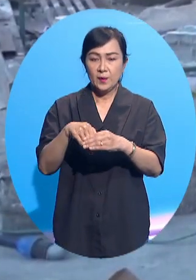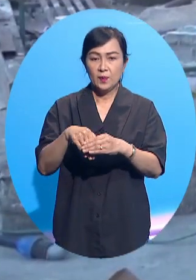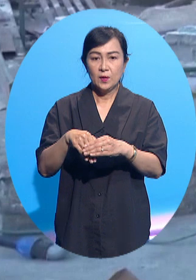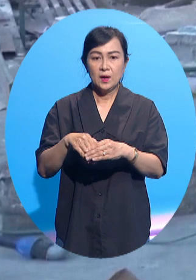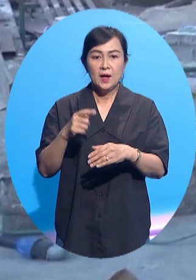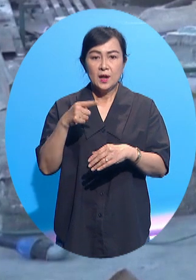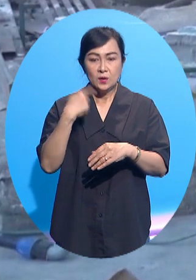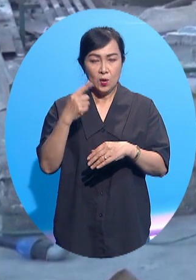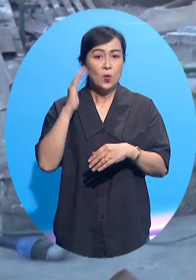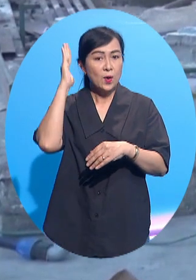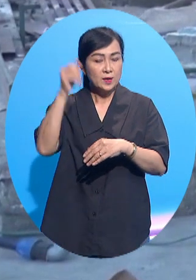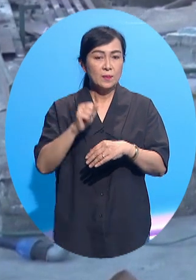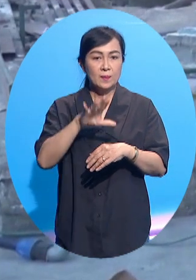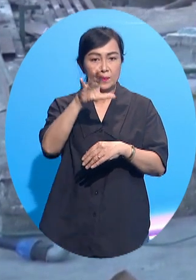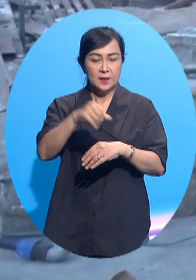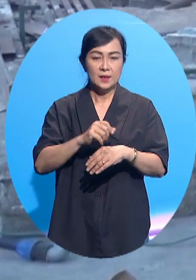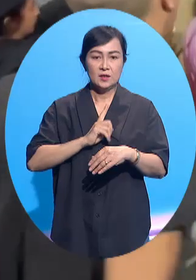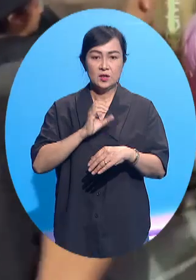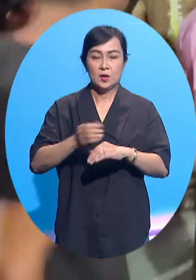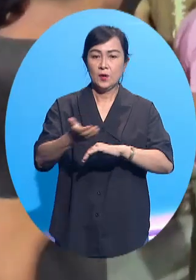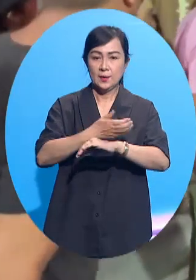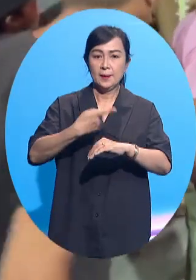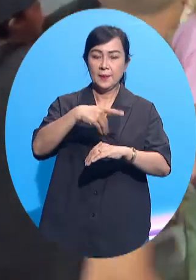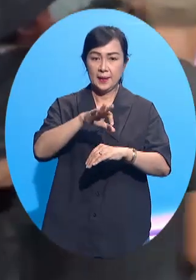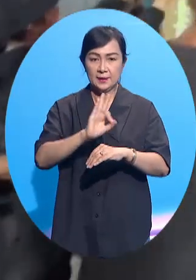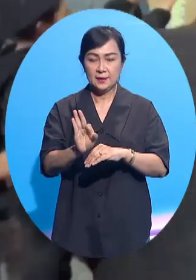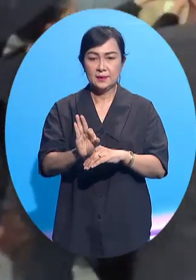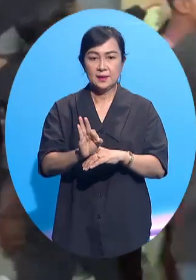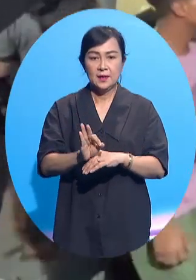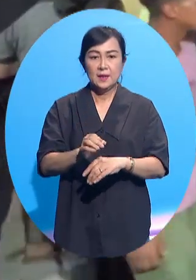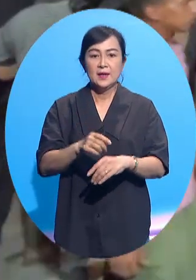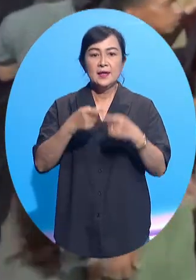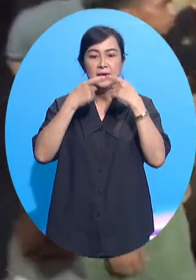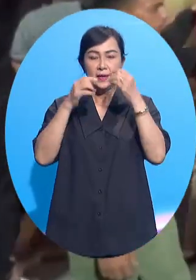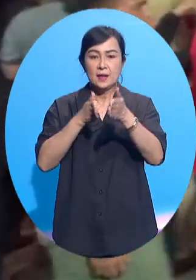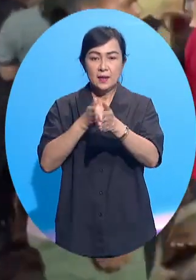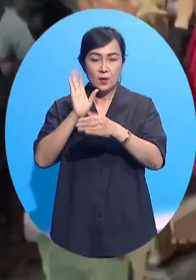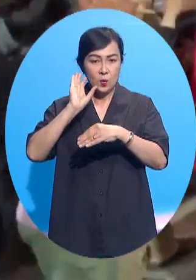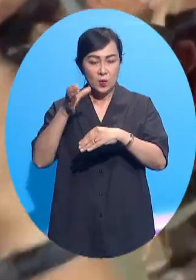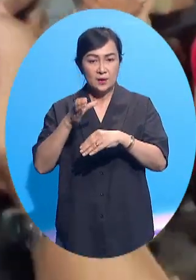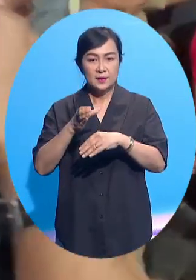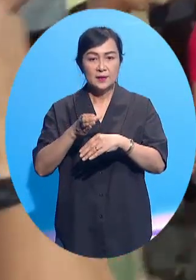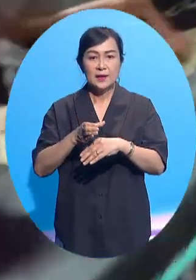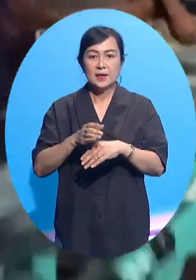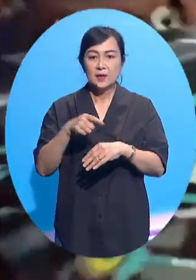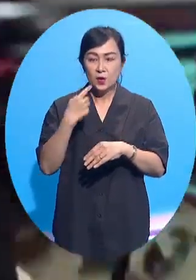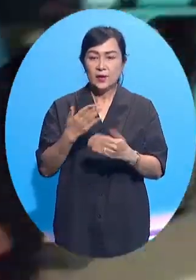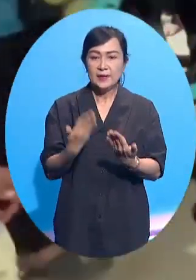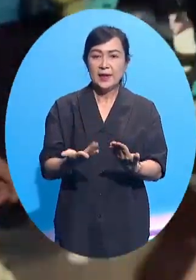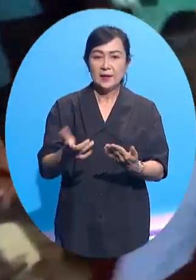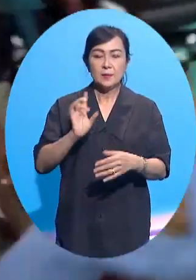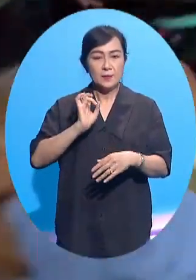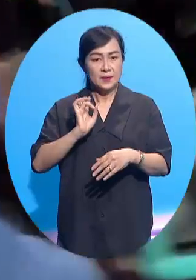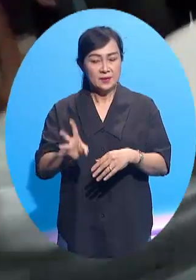bước ngoặt trong cuộc đấu tranh giành công lý và tự do của nhà nước Palestine, trong khi đại sứ Israel tại Liên Hợp Quốc Danny Darson gọi đây là